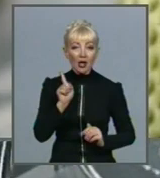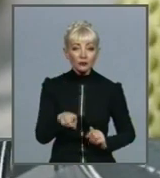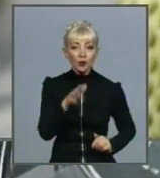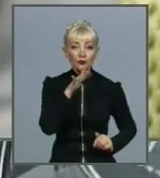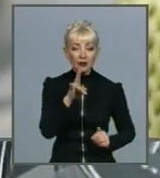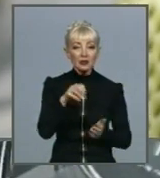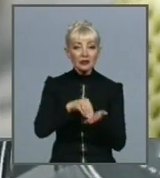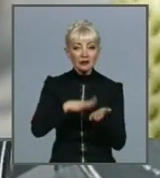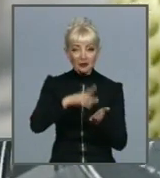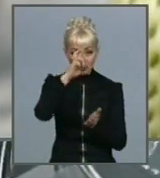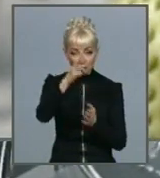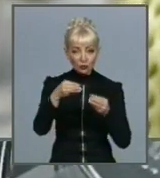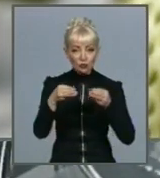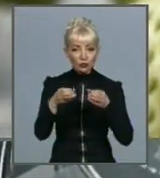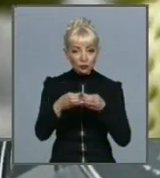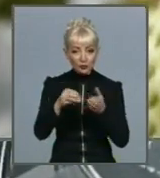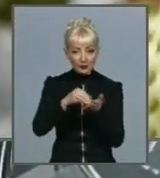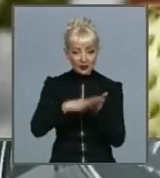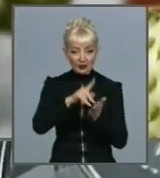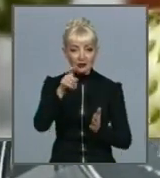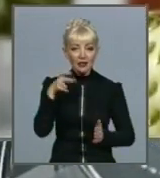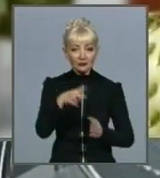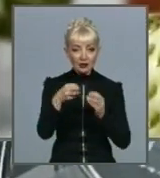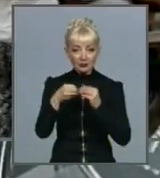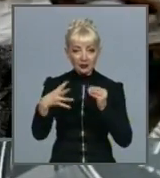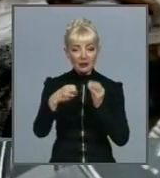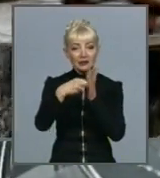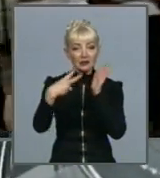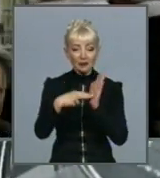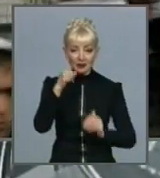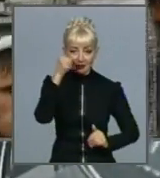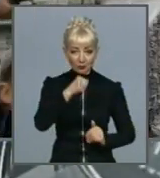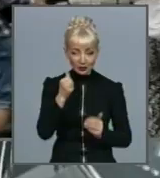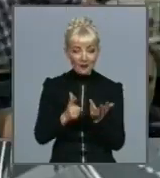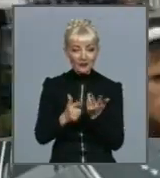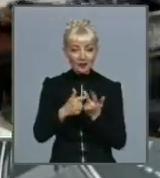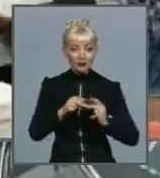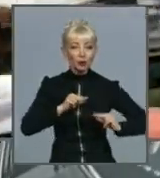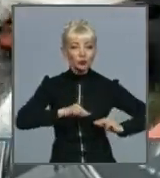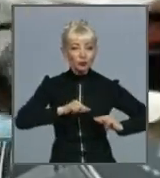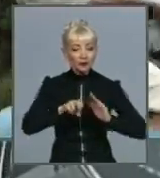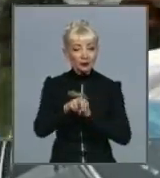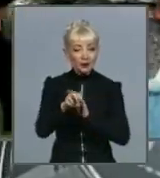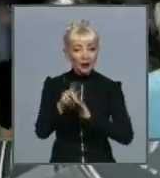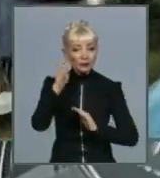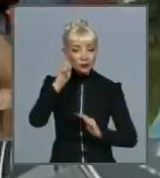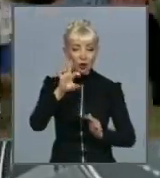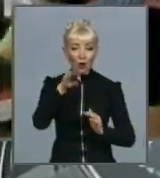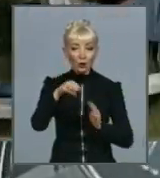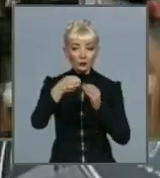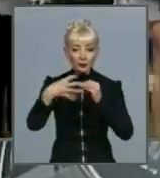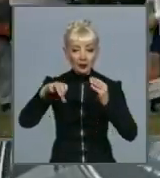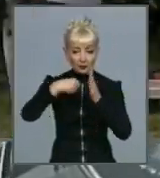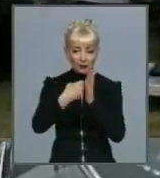служби статистики, за 2015-2017 роки кількість трудових мігрантів у віці від 15 до 70 років